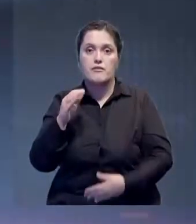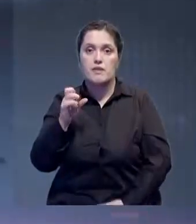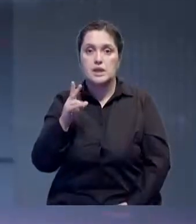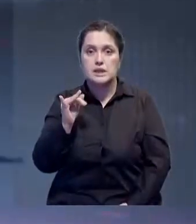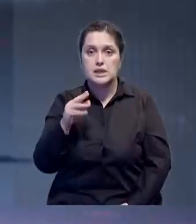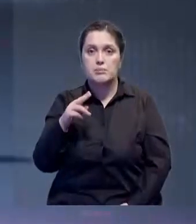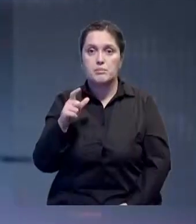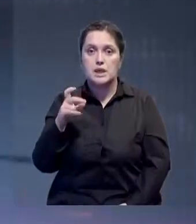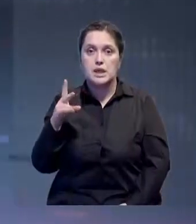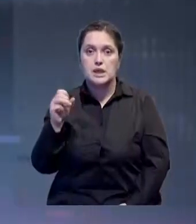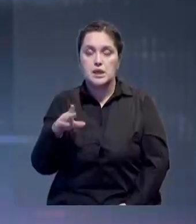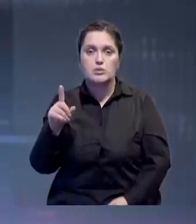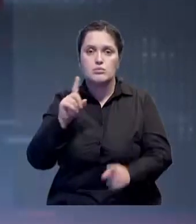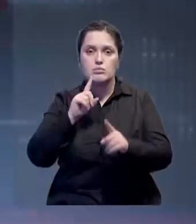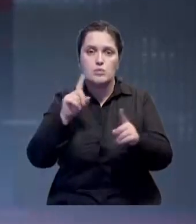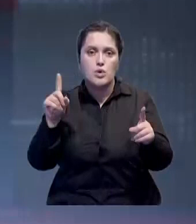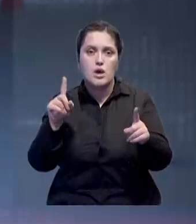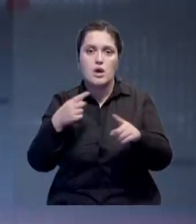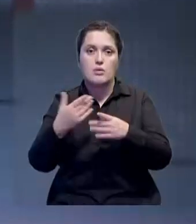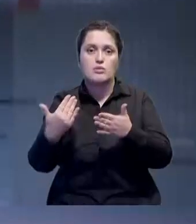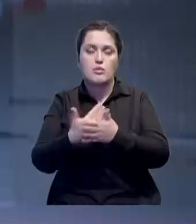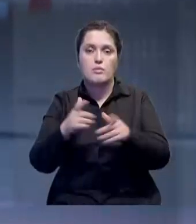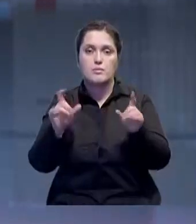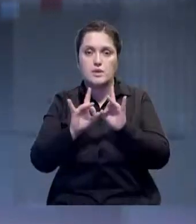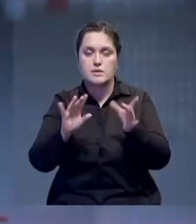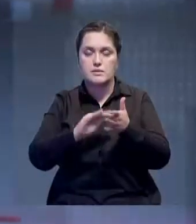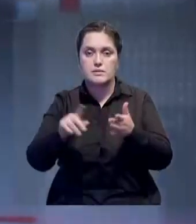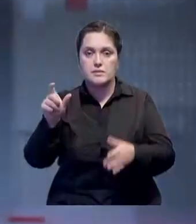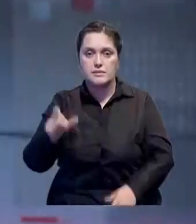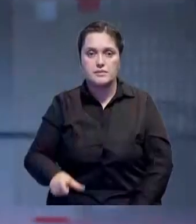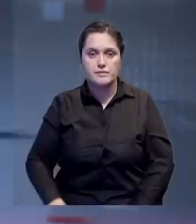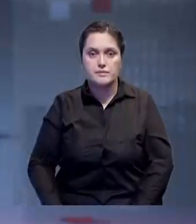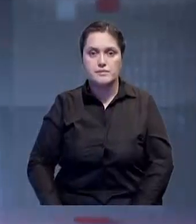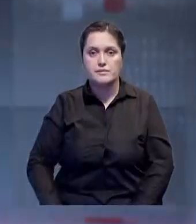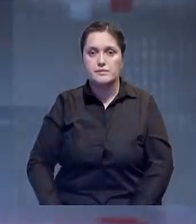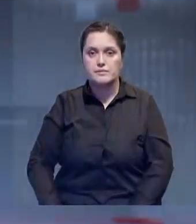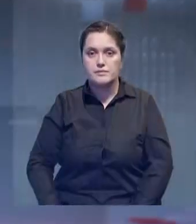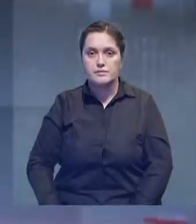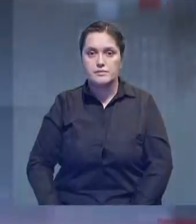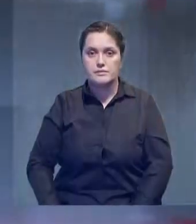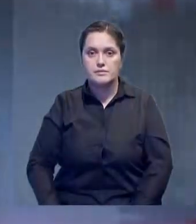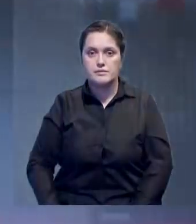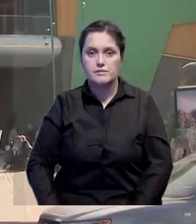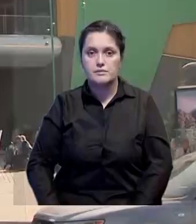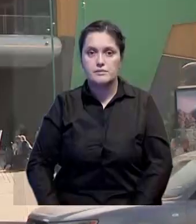Пленет». Чем же еще удивил алматинцев новый молл, расскажет Наргиза Токижанова.